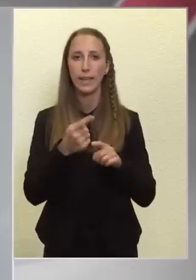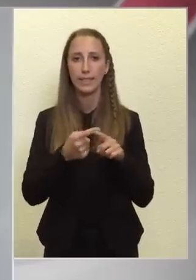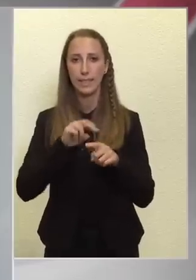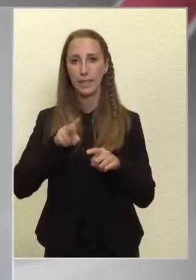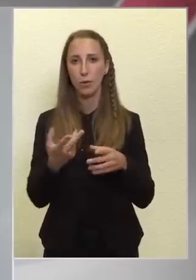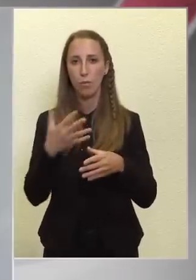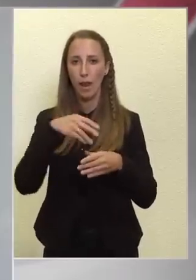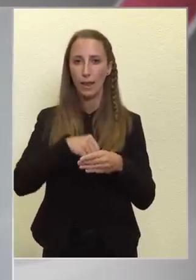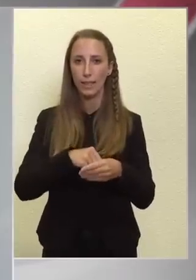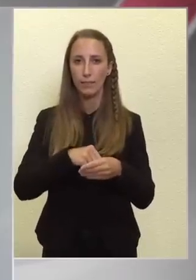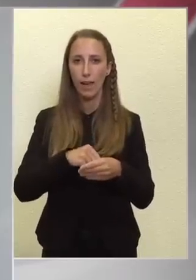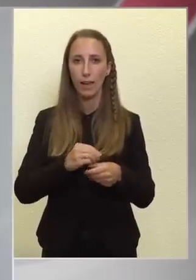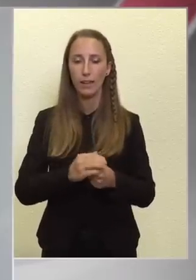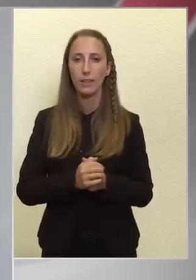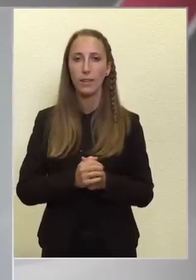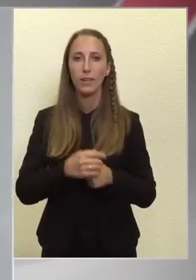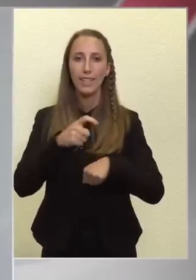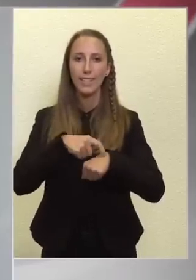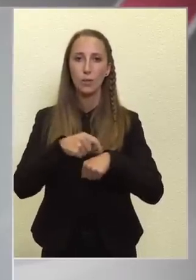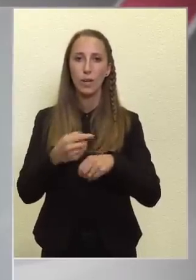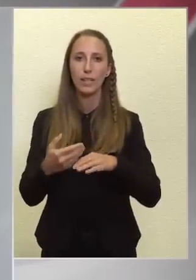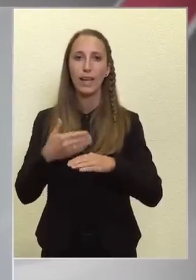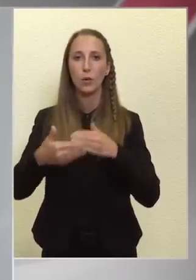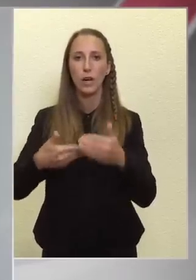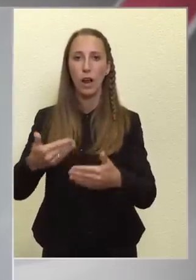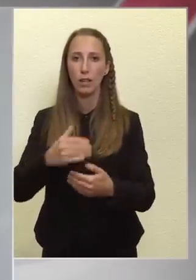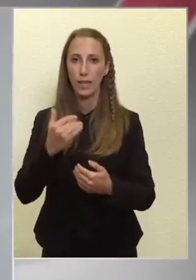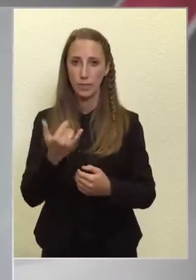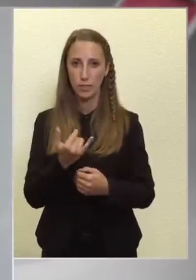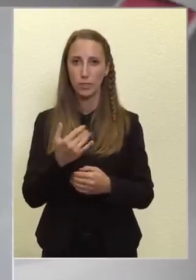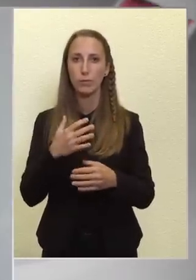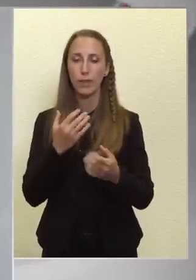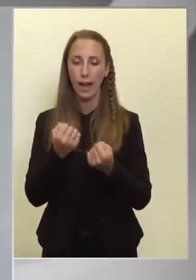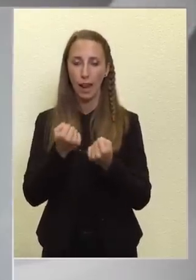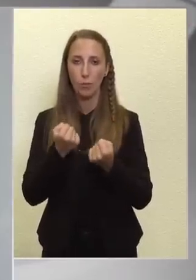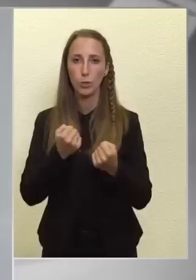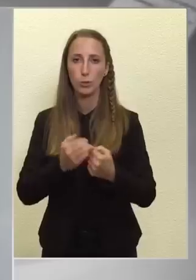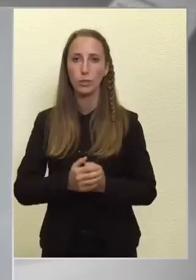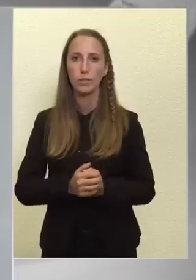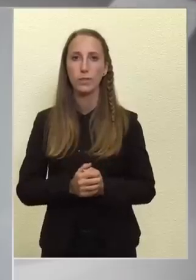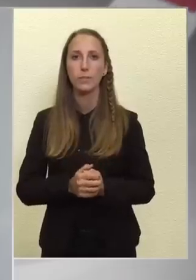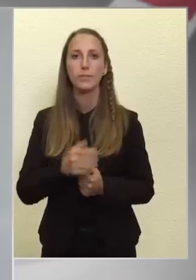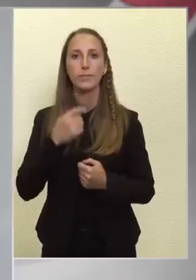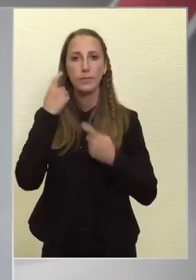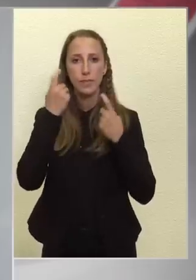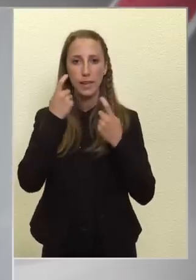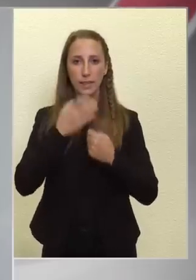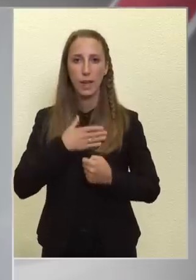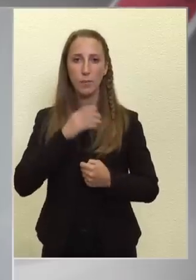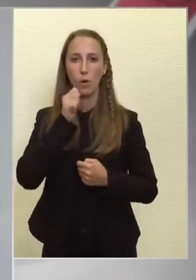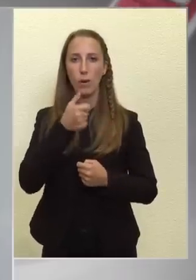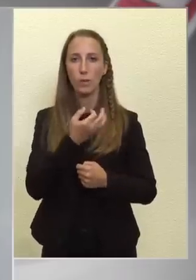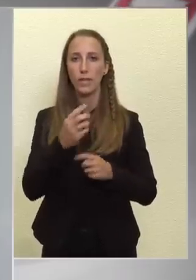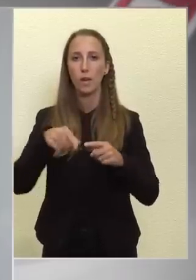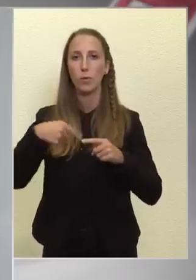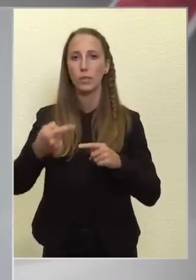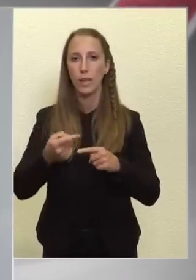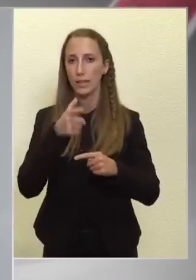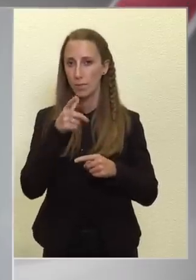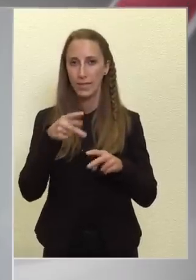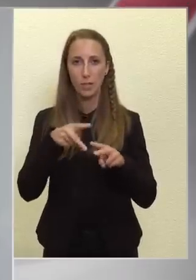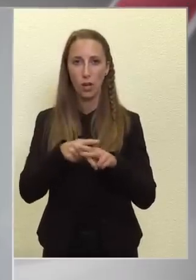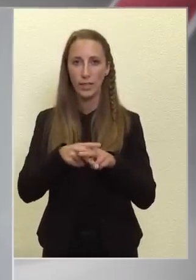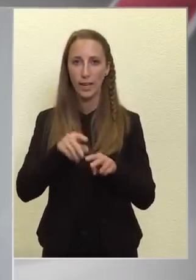beleértve az időbeli előreharadást is megállapodtunk, és szerintem a holnapi nap után nem lesz